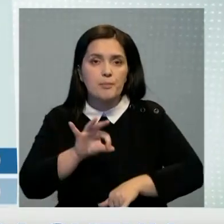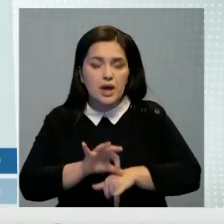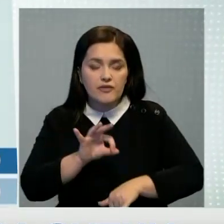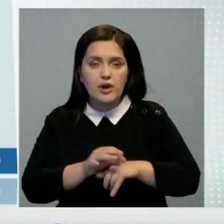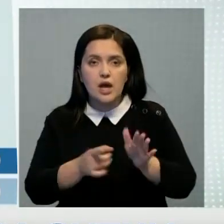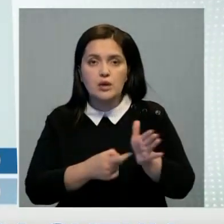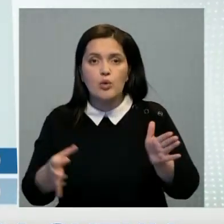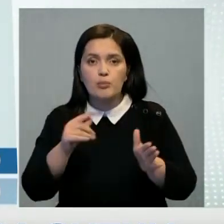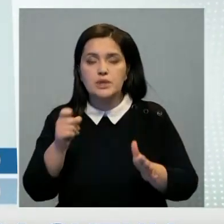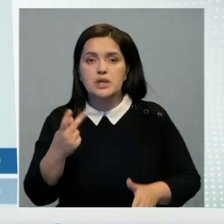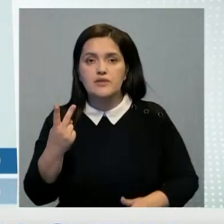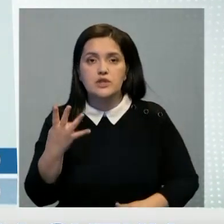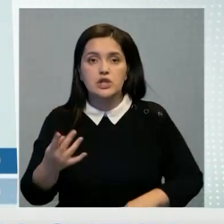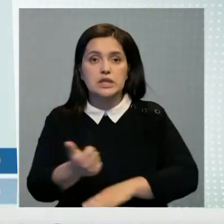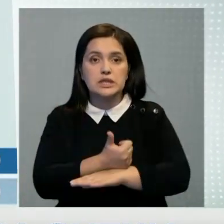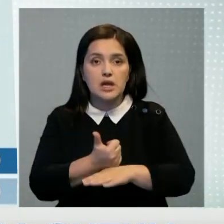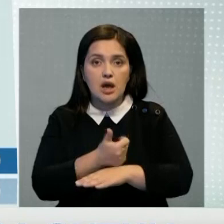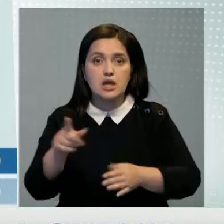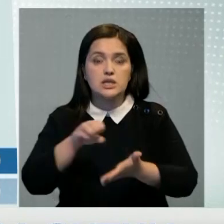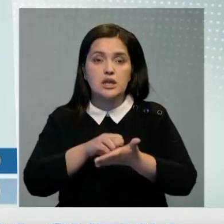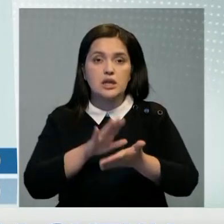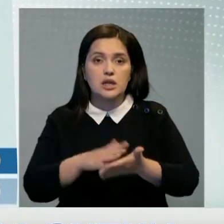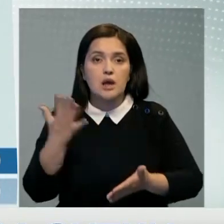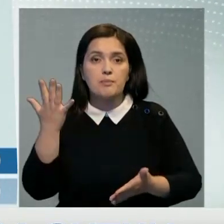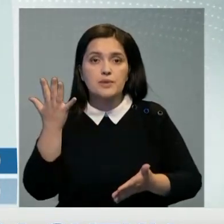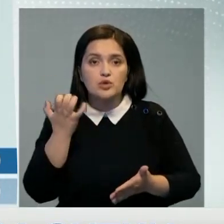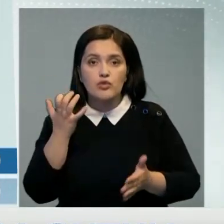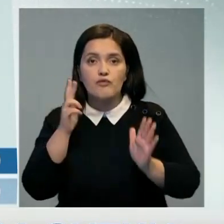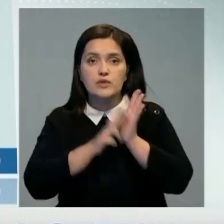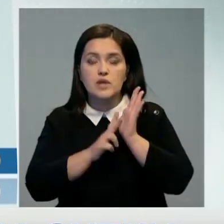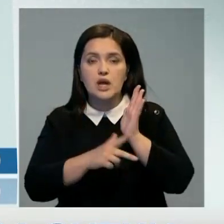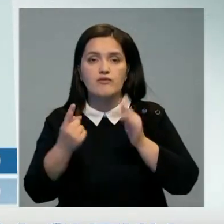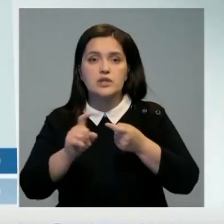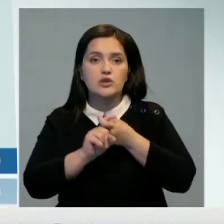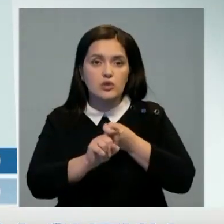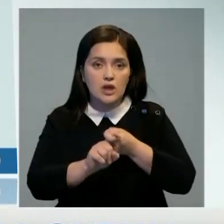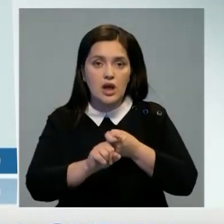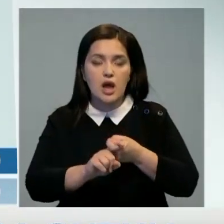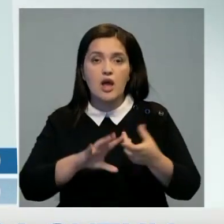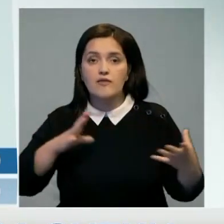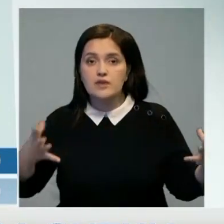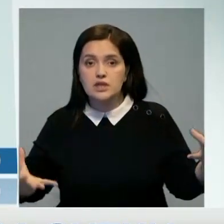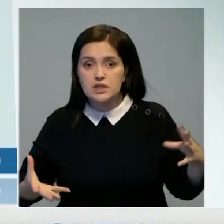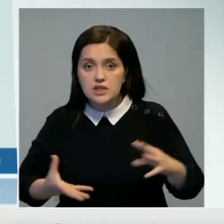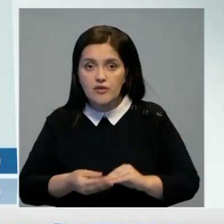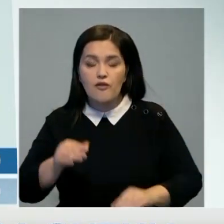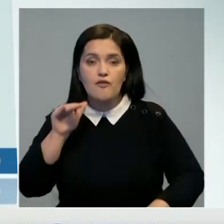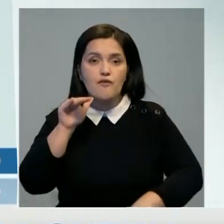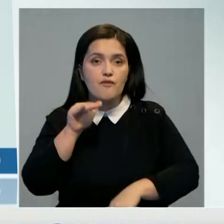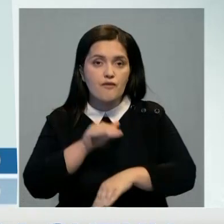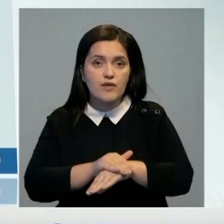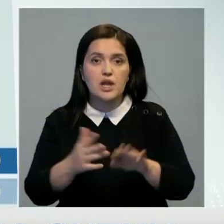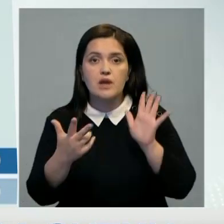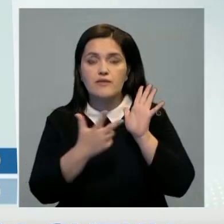области. За последние 24 часа врачи зарегистрировали там 581 зараженного. Всего в стране с начала